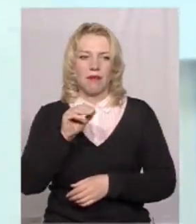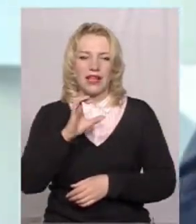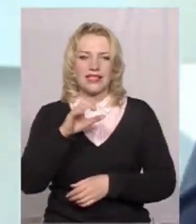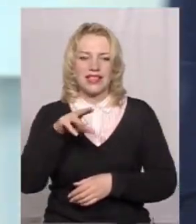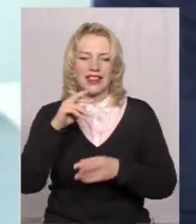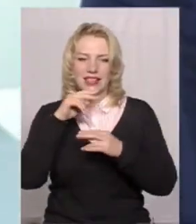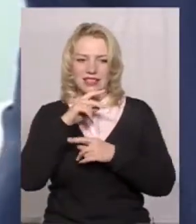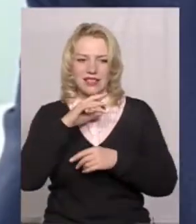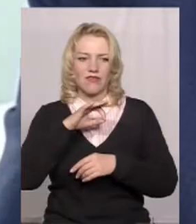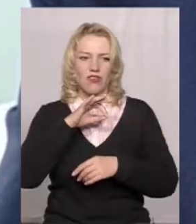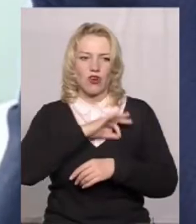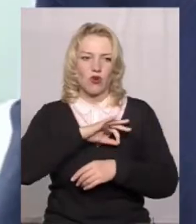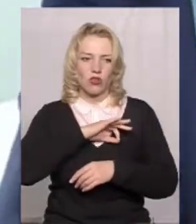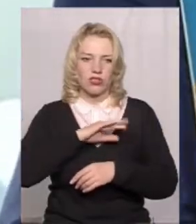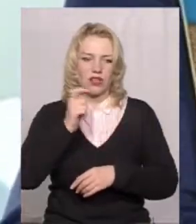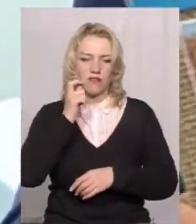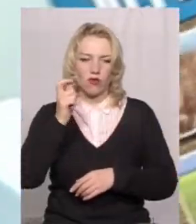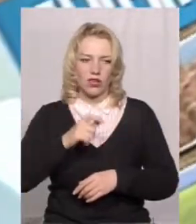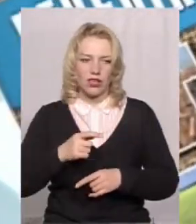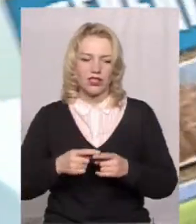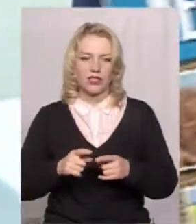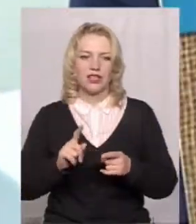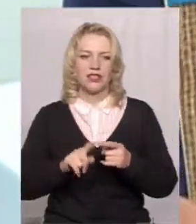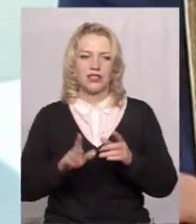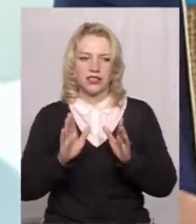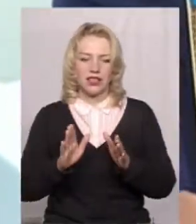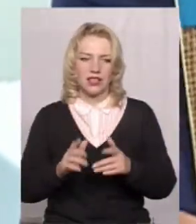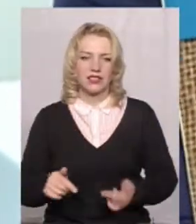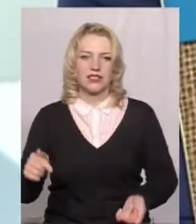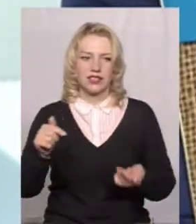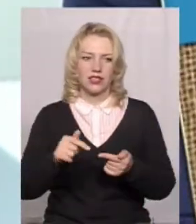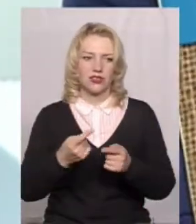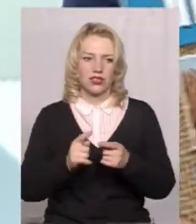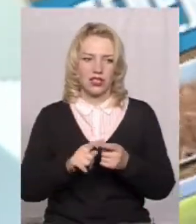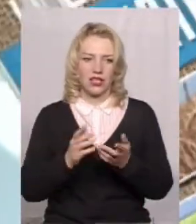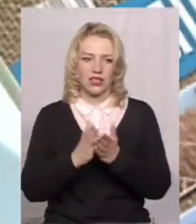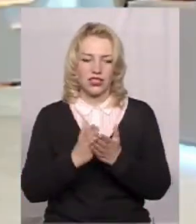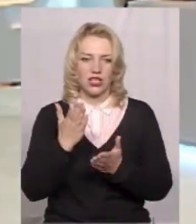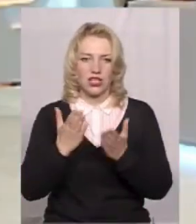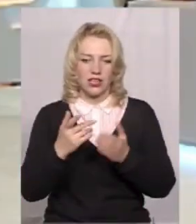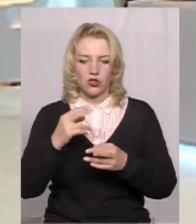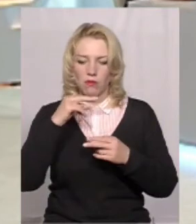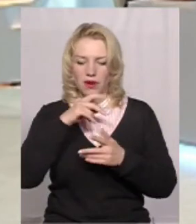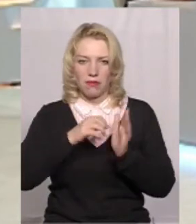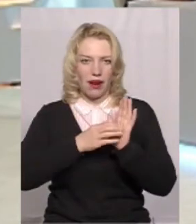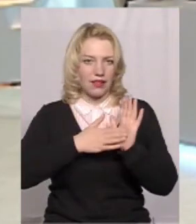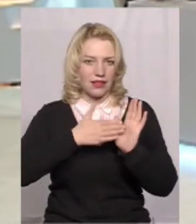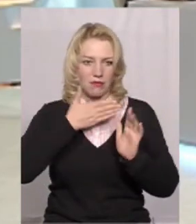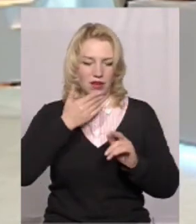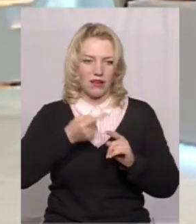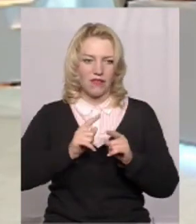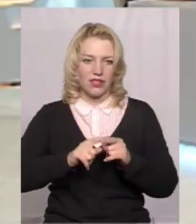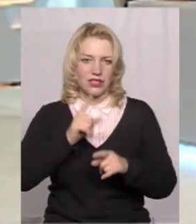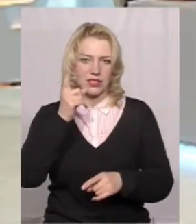використання в Україні». Тільки згідно цієї книжки. Якщо даний препарат не внесений, він